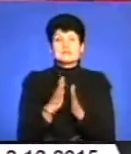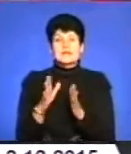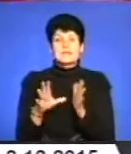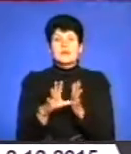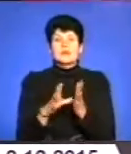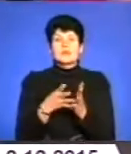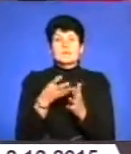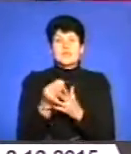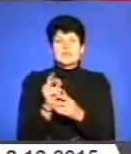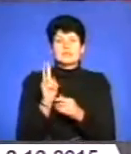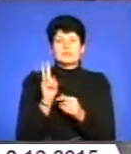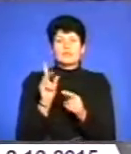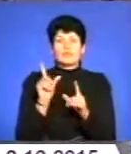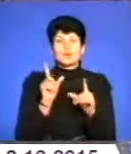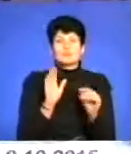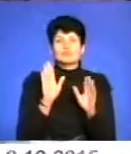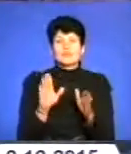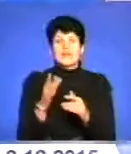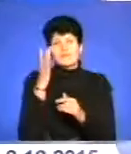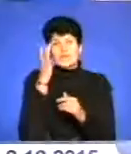запрацює влітку наступного року.